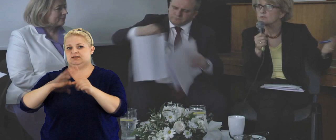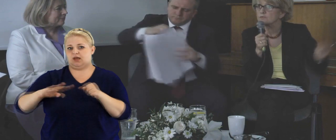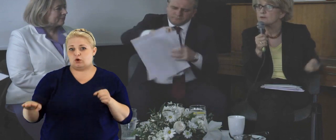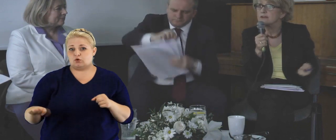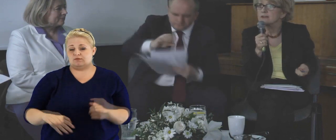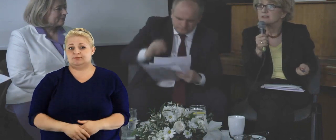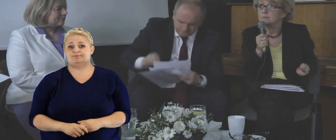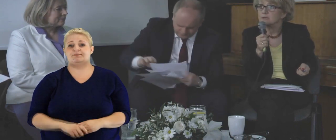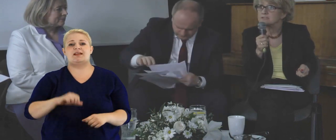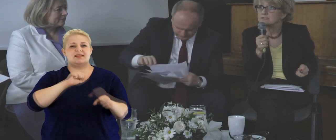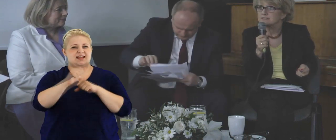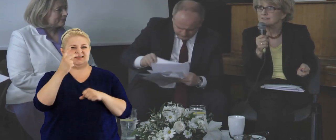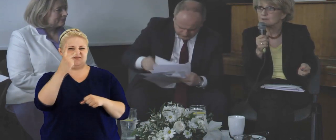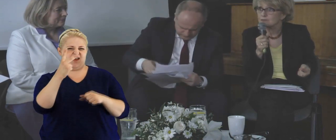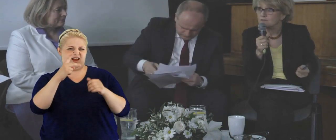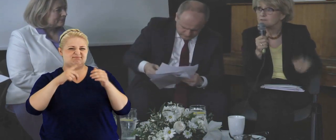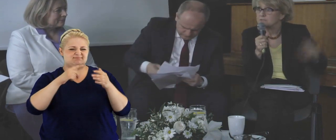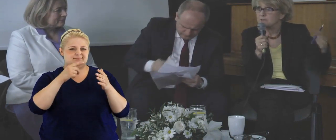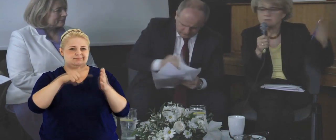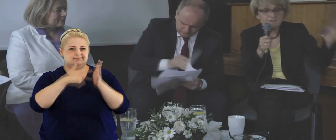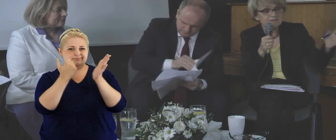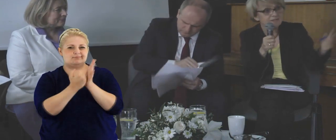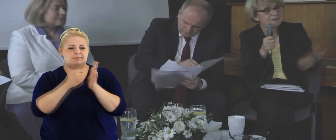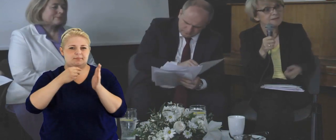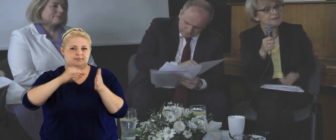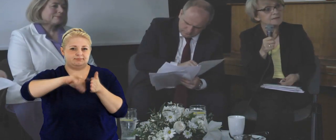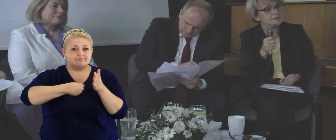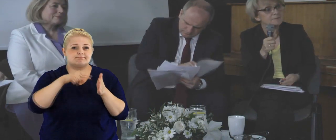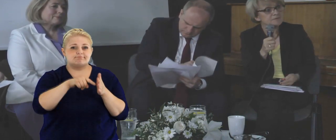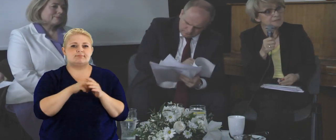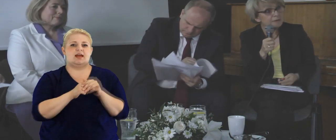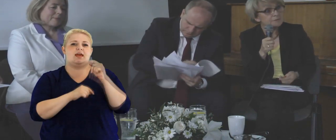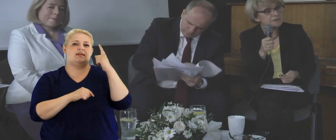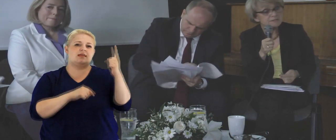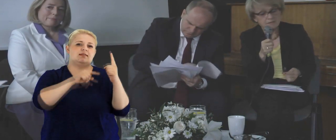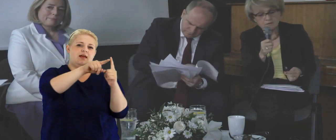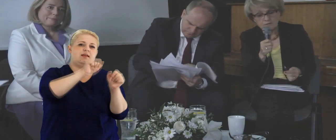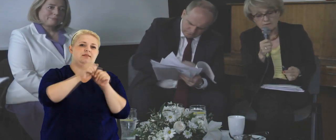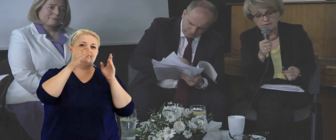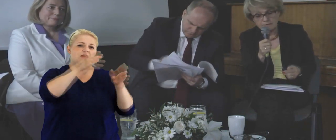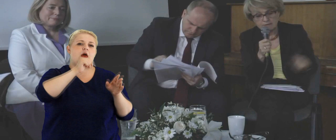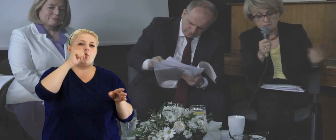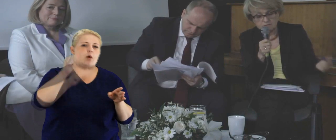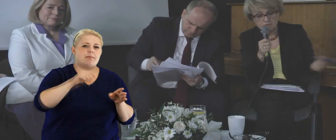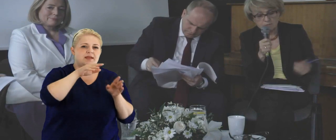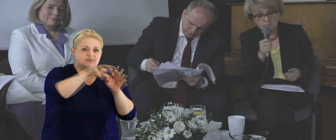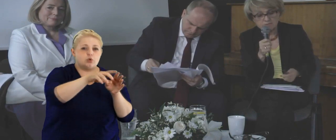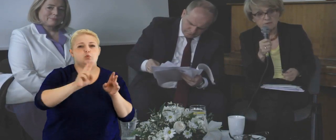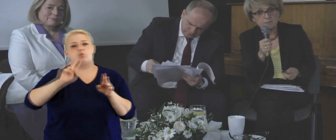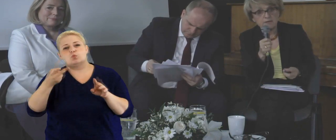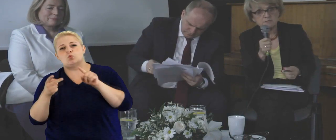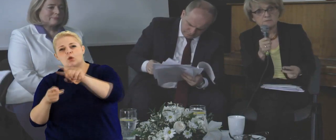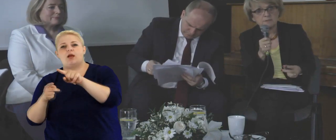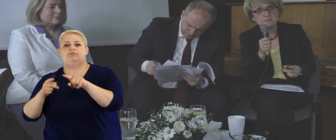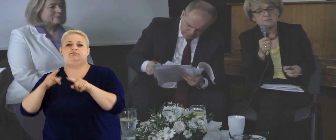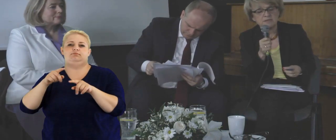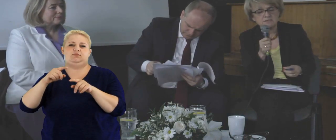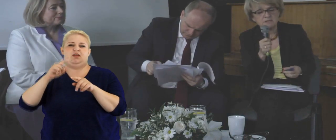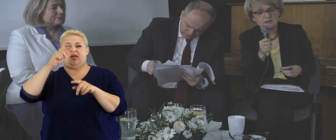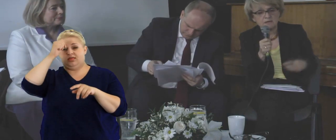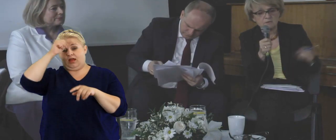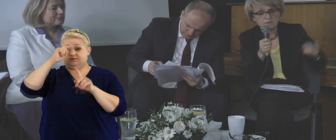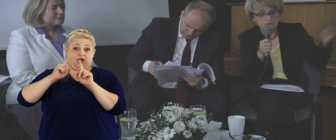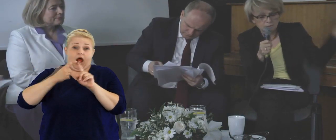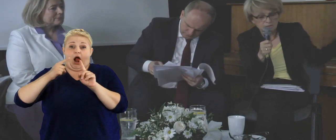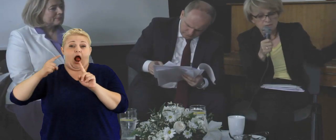różnych umów międzynarodowych, przynajmniej dwa takie traktaty powstały międzynarodowe, jedna dotyczy europejskiego mechanizmu stabilizacyjnego,